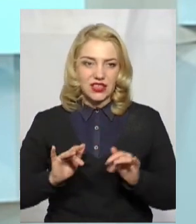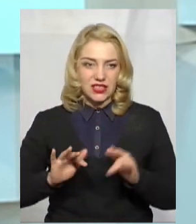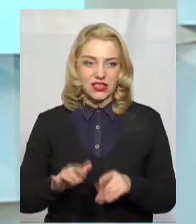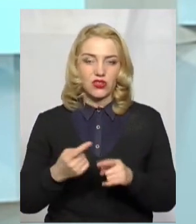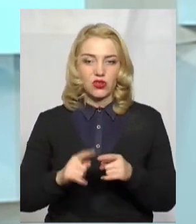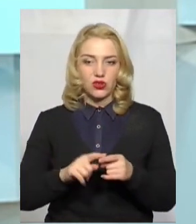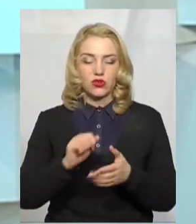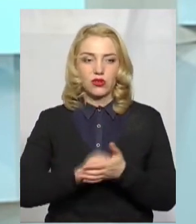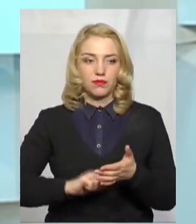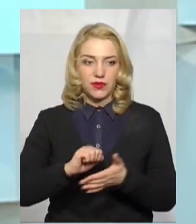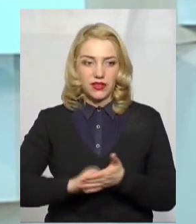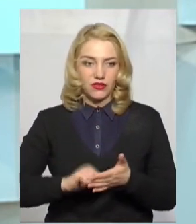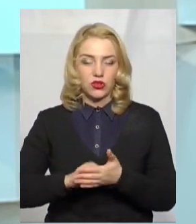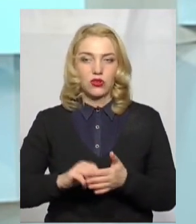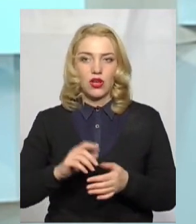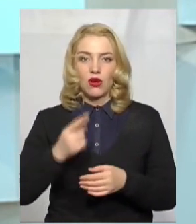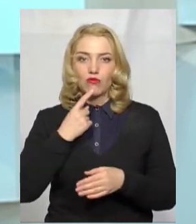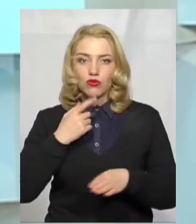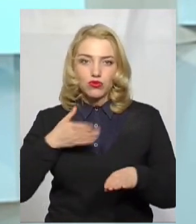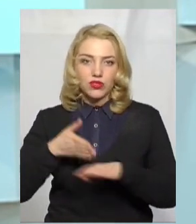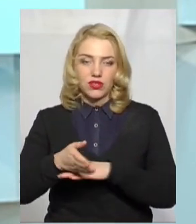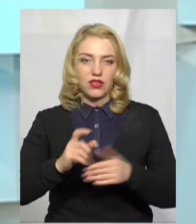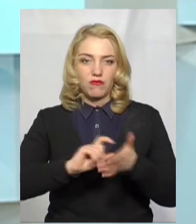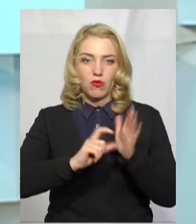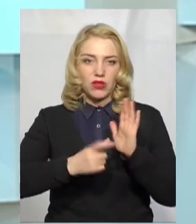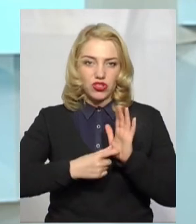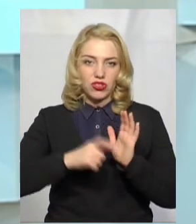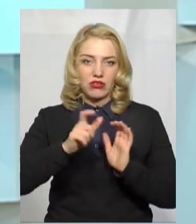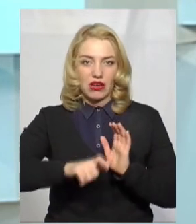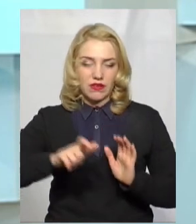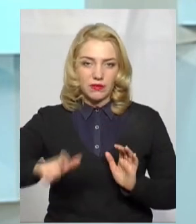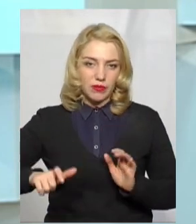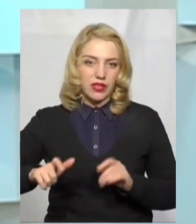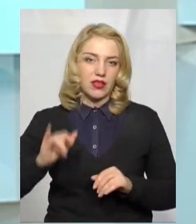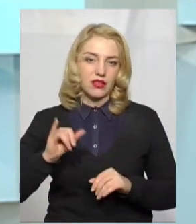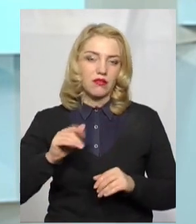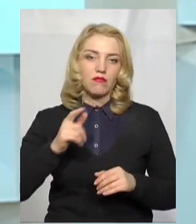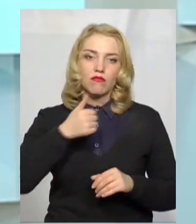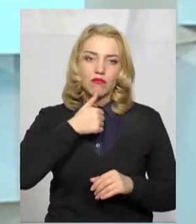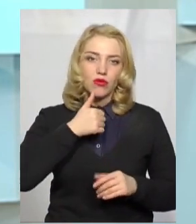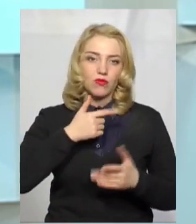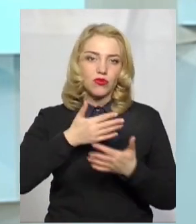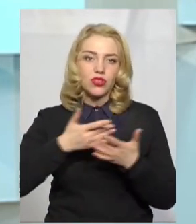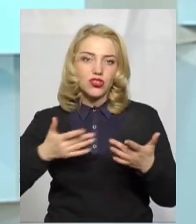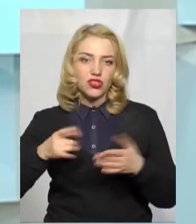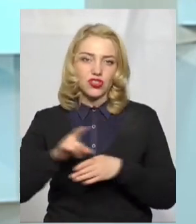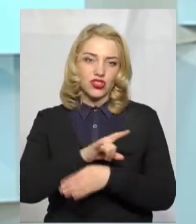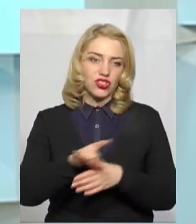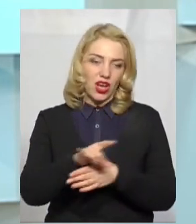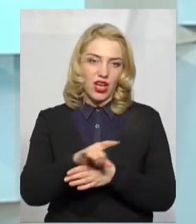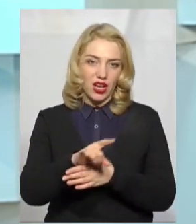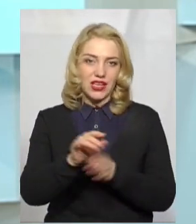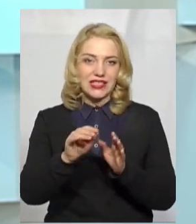цього приводу заходять, пробують зайти десь в помешкання громадян, і також різного роду інші шахрайські